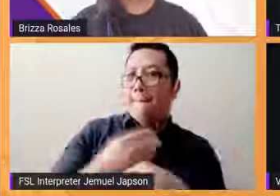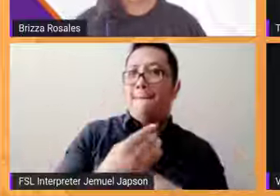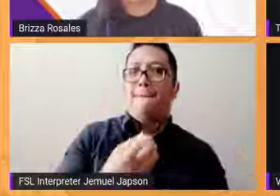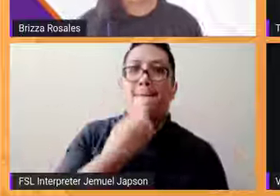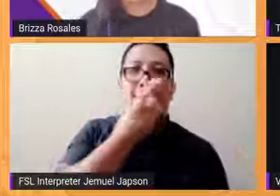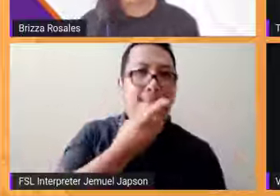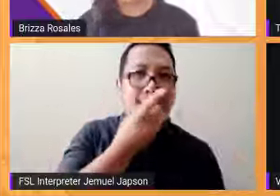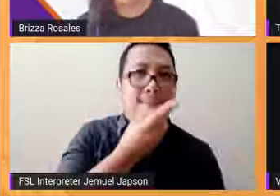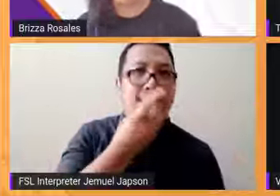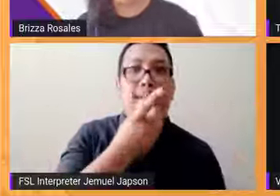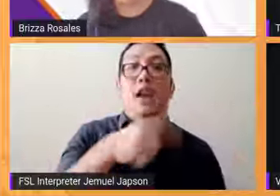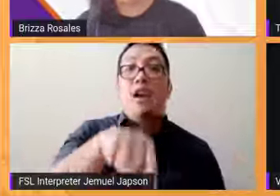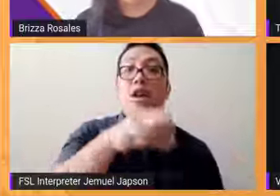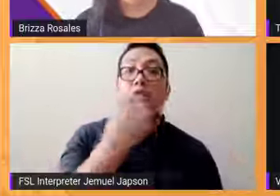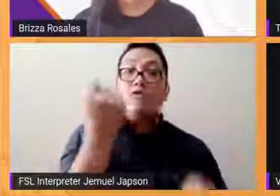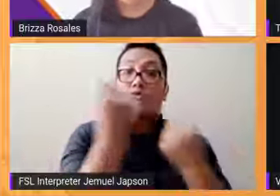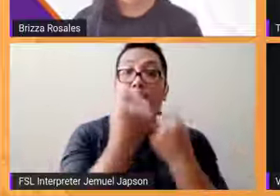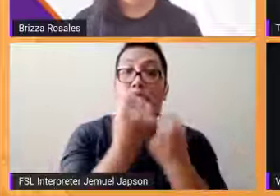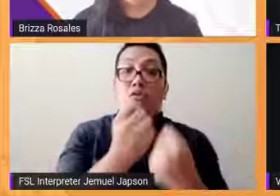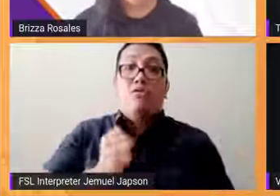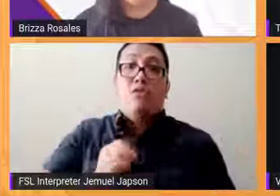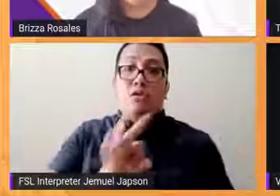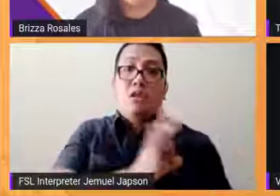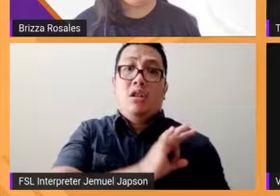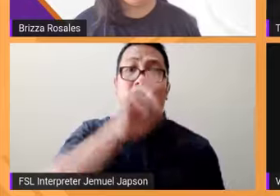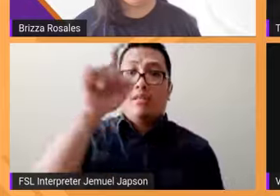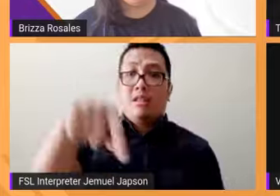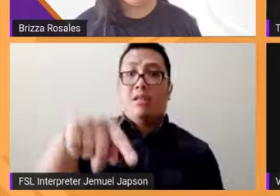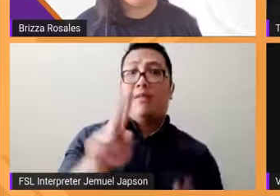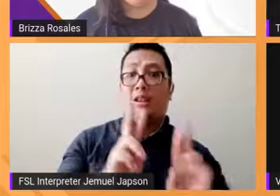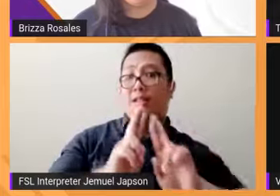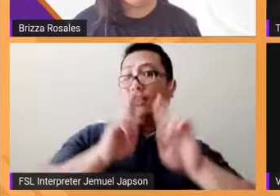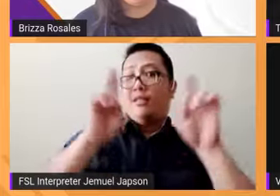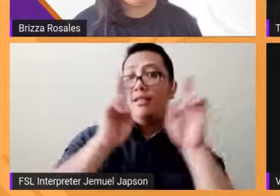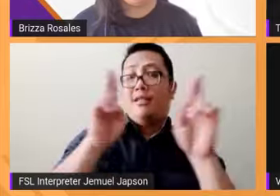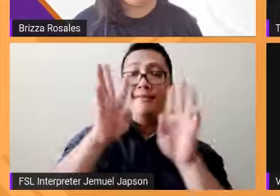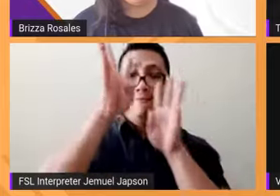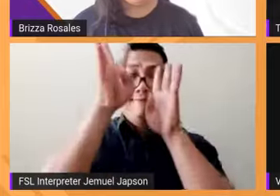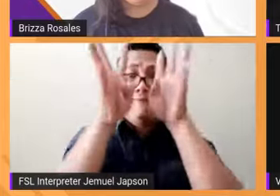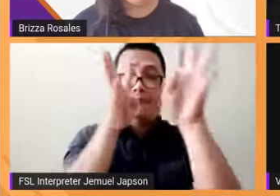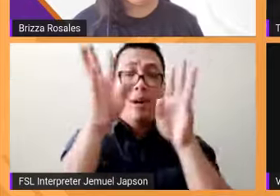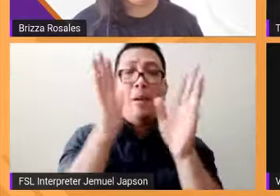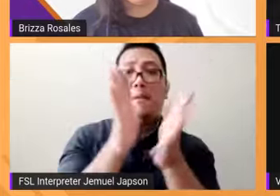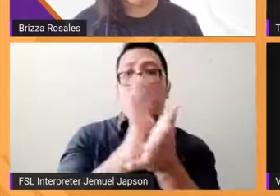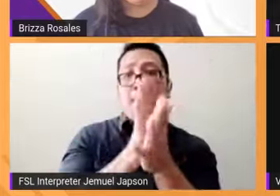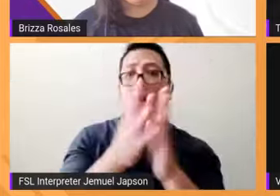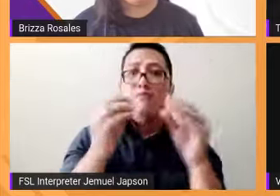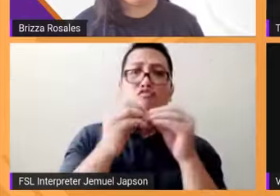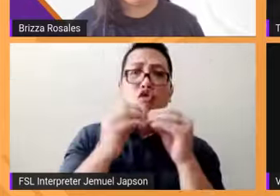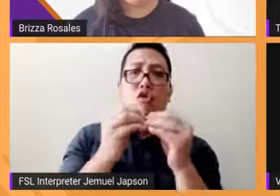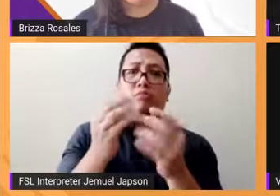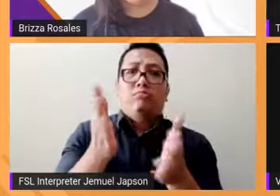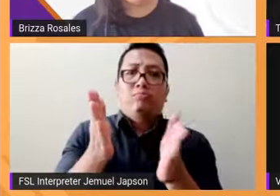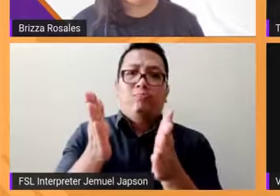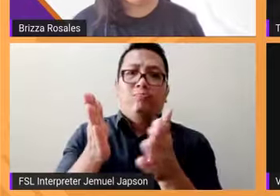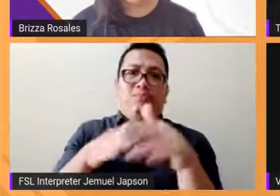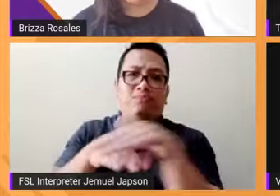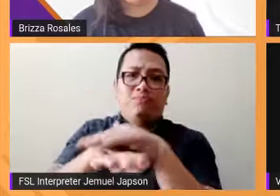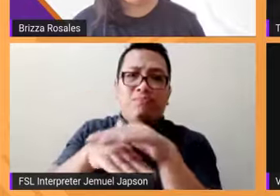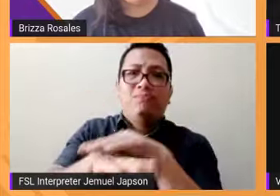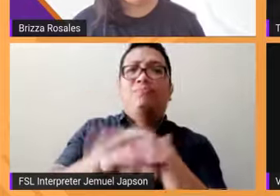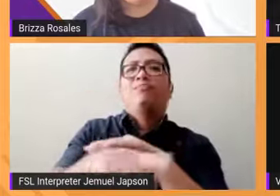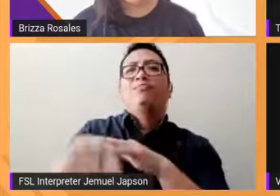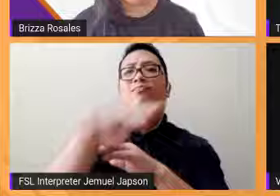natin dapat prepared din dahil may mga innovations tayo para mas maging accessible sa mga vulnerable